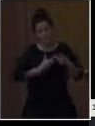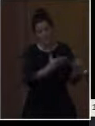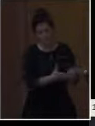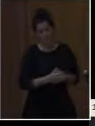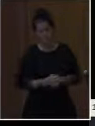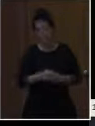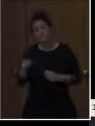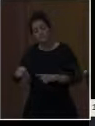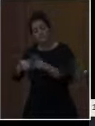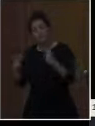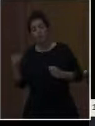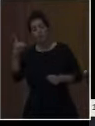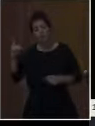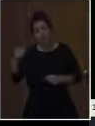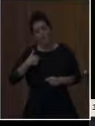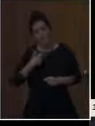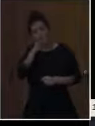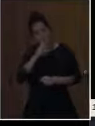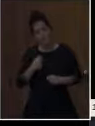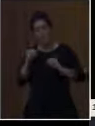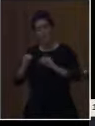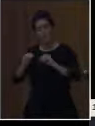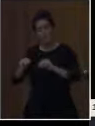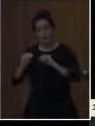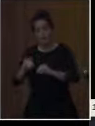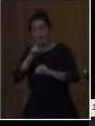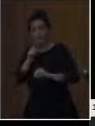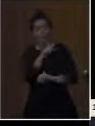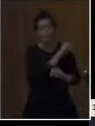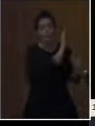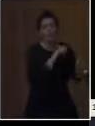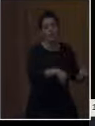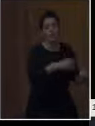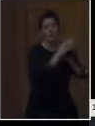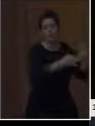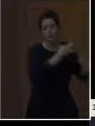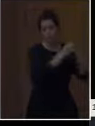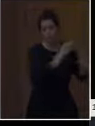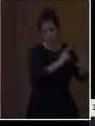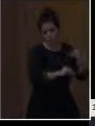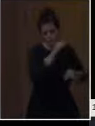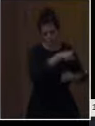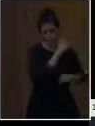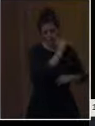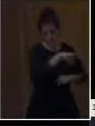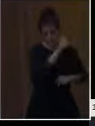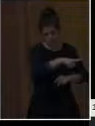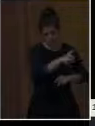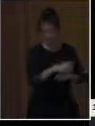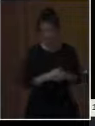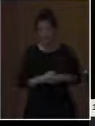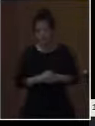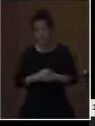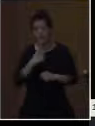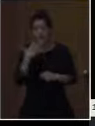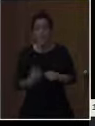προσφέρουμε ένα πρόγραμμα εκπαίδευσης που πλησιάζει πολύ το μοντέλο που ήρθαμε εδώ να συζητήσουμε. Μέσα σε αυτό το πρόγραμμα, ξεχωριστή θέση κατέχουν